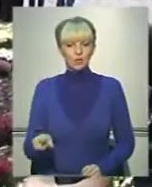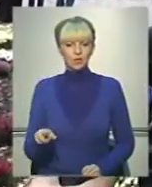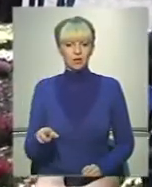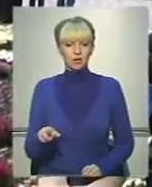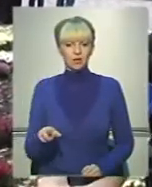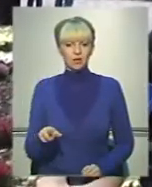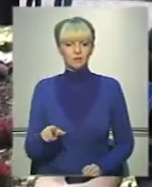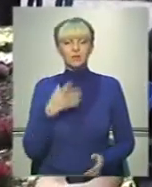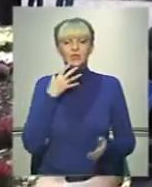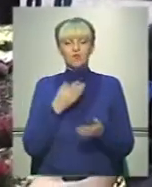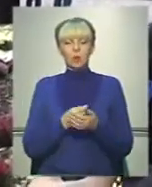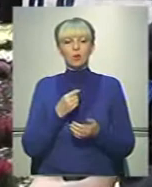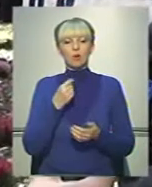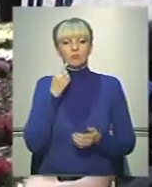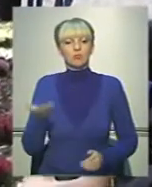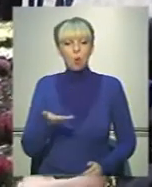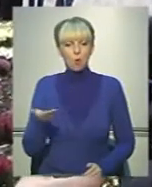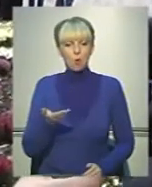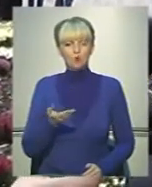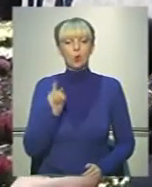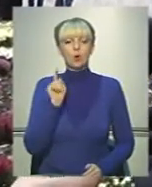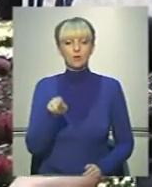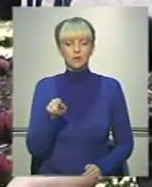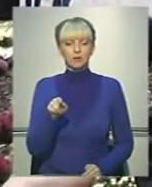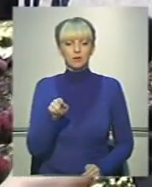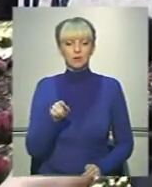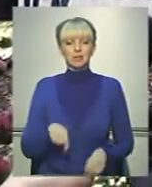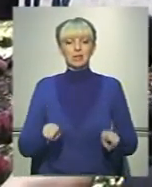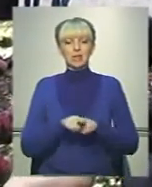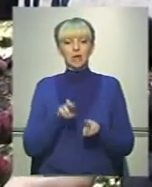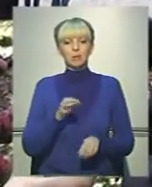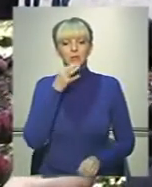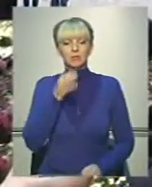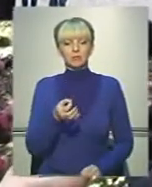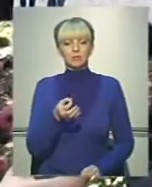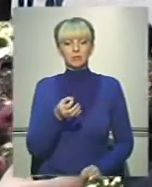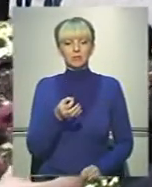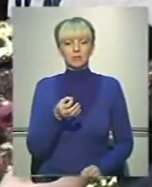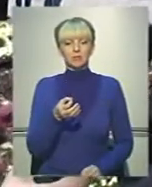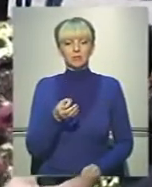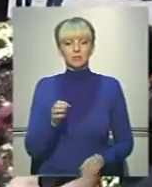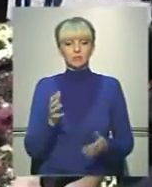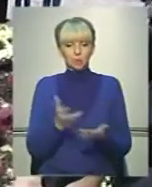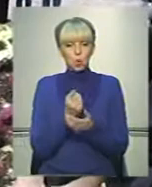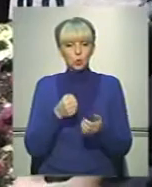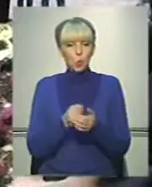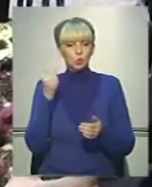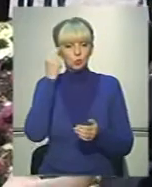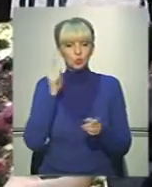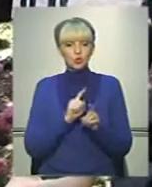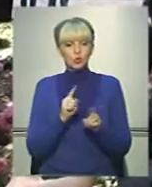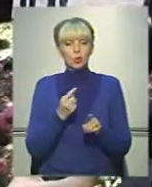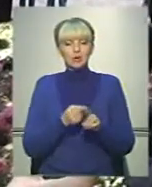Тільки своєю промовою він, так би мовити, схилив до думки, що